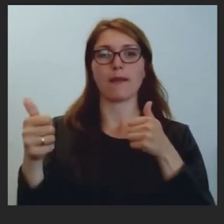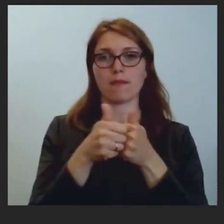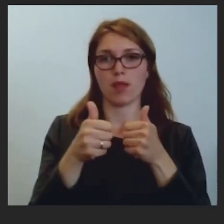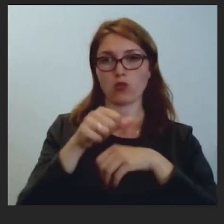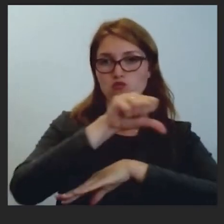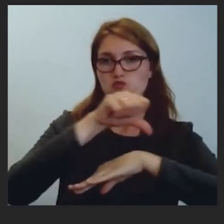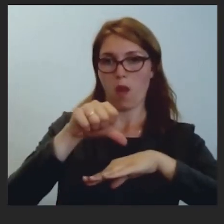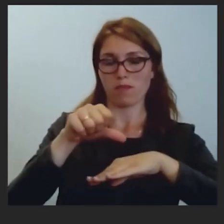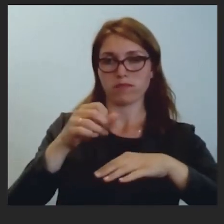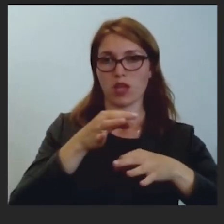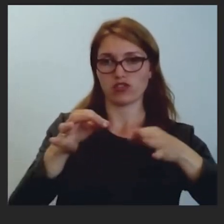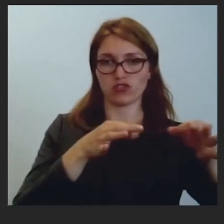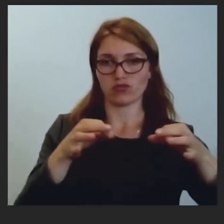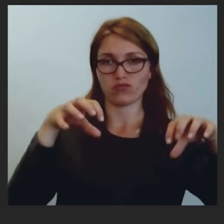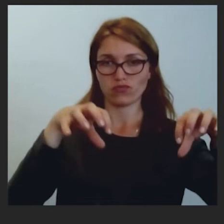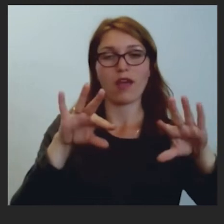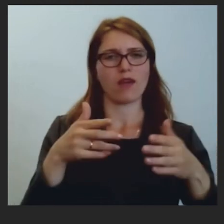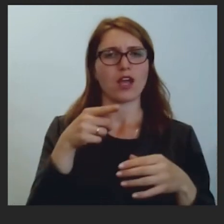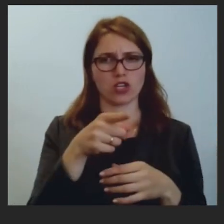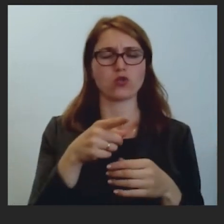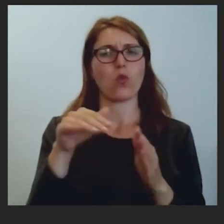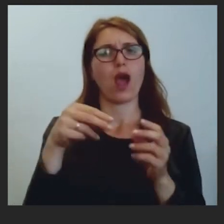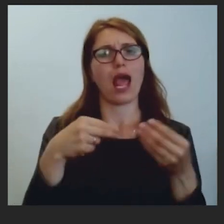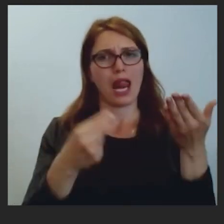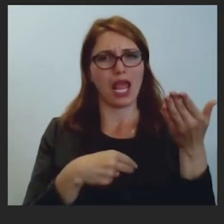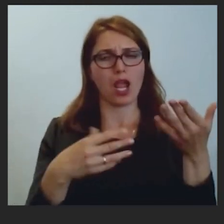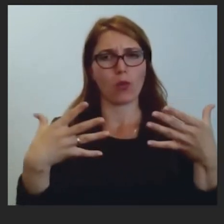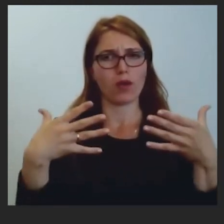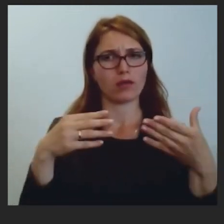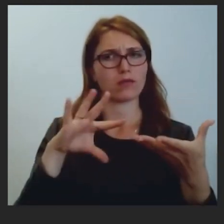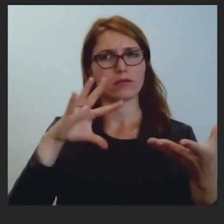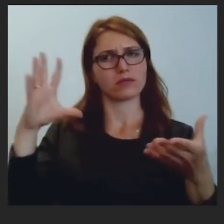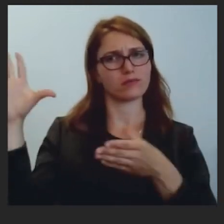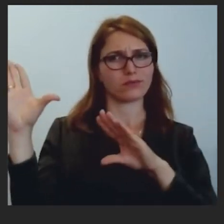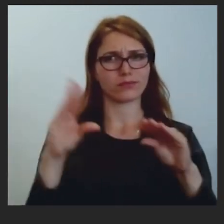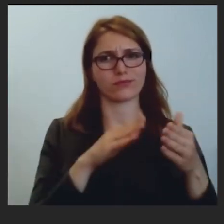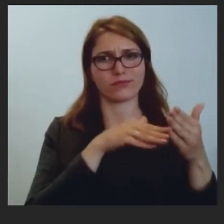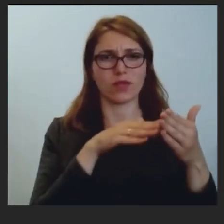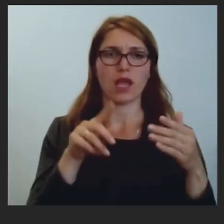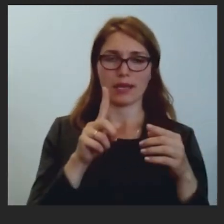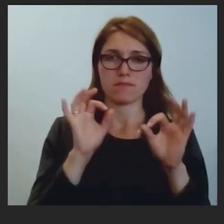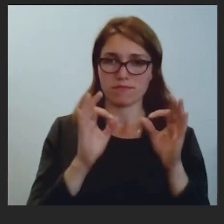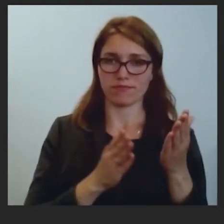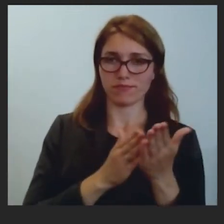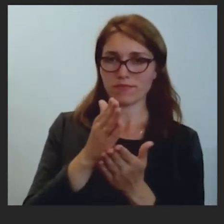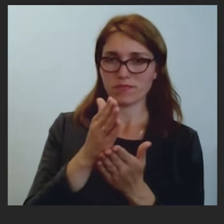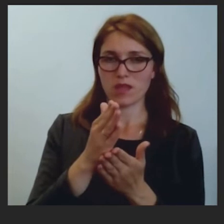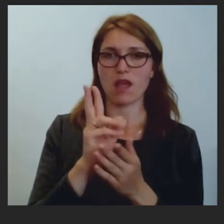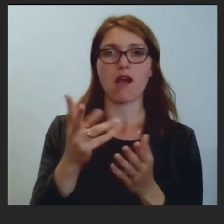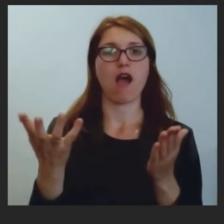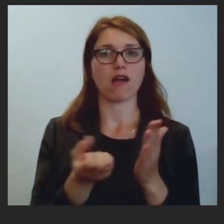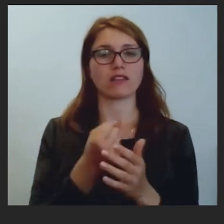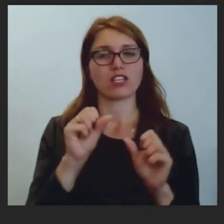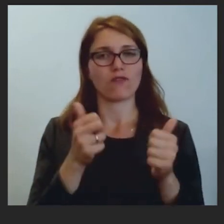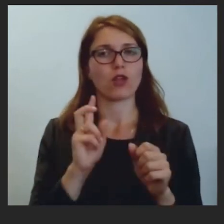denonsēts. Vai šī līguma denonsēšana ir solis virzienā atrast veidu arī kā liekt,